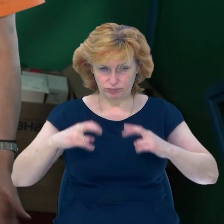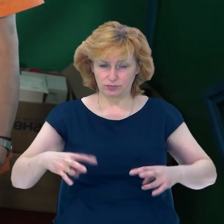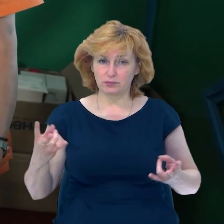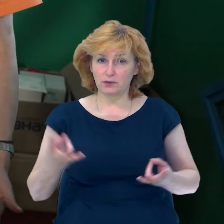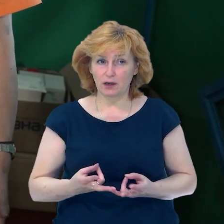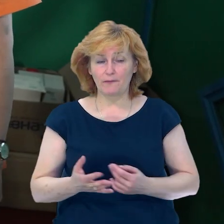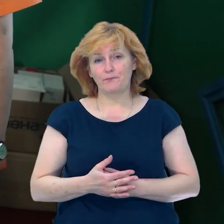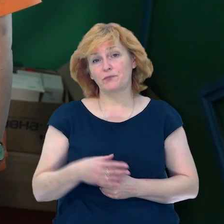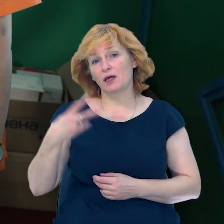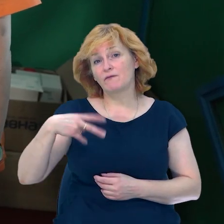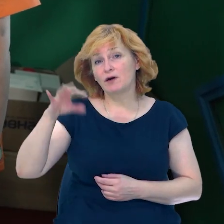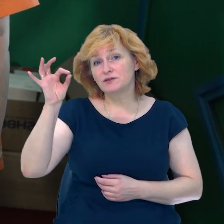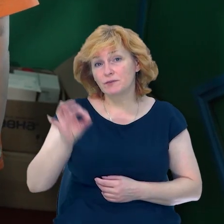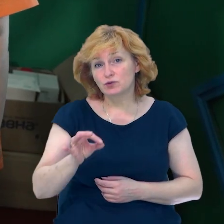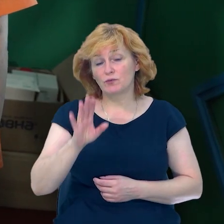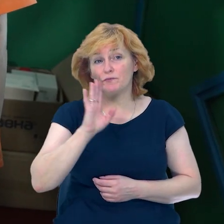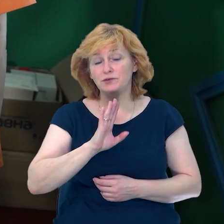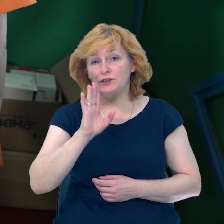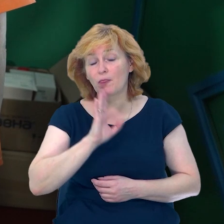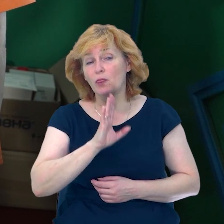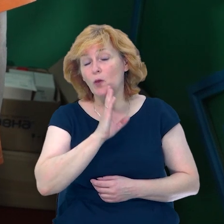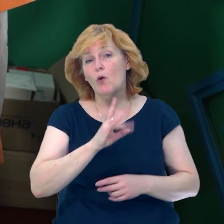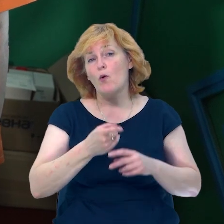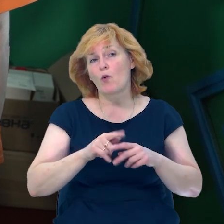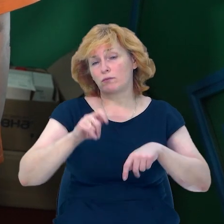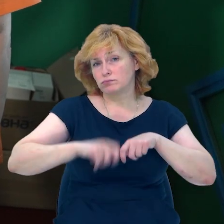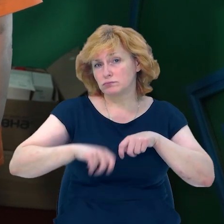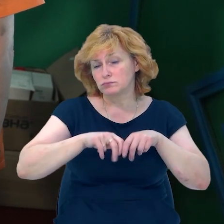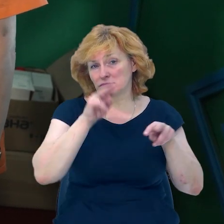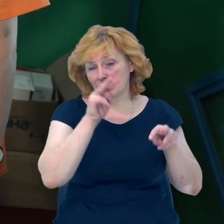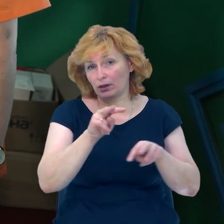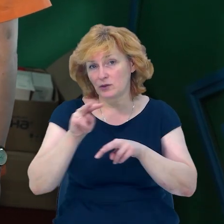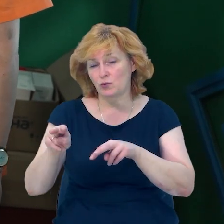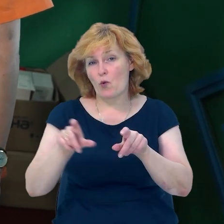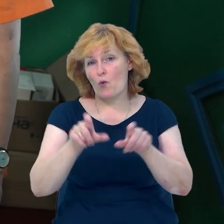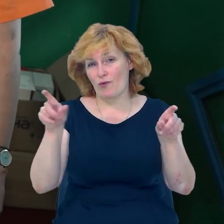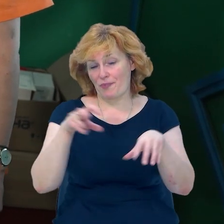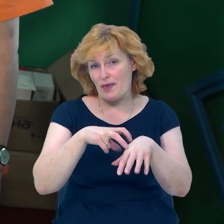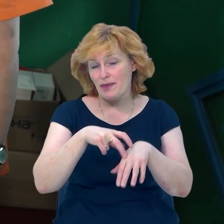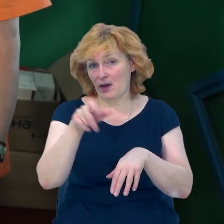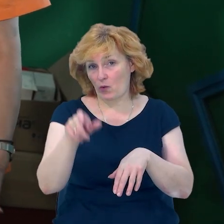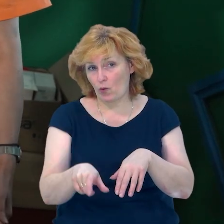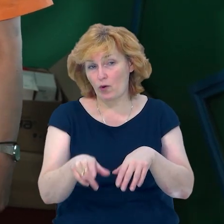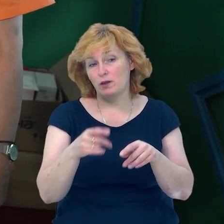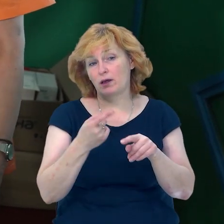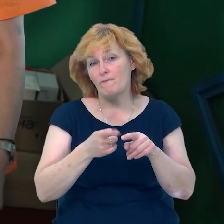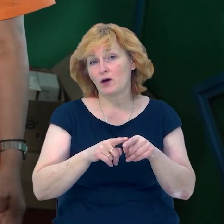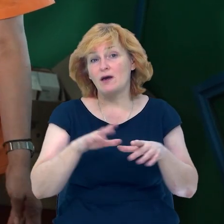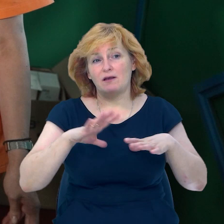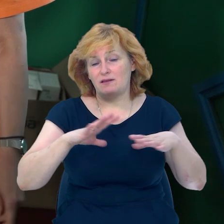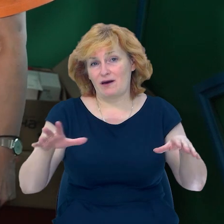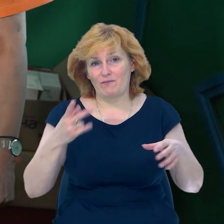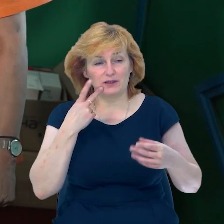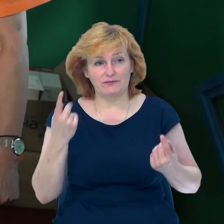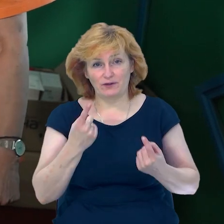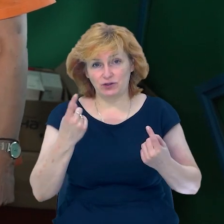жінок, це вже ми робили свою статистику, вони не оглядали з гінекологом протягом останніх 10-12 років. Тобто це не було і огляду, не було,